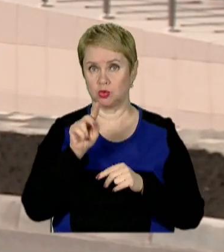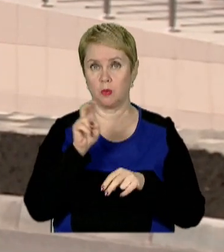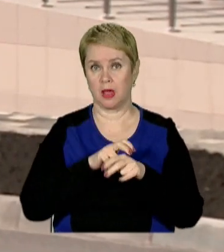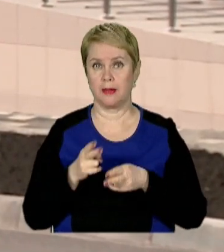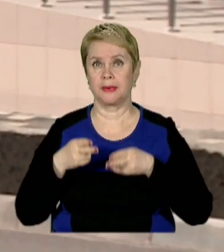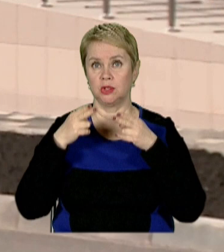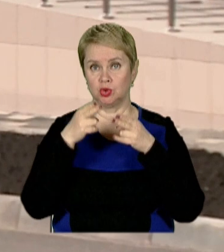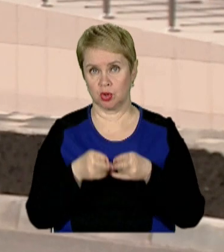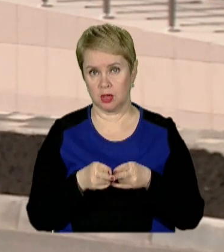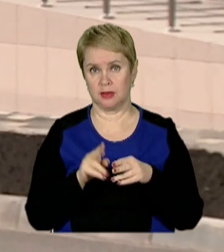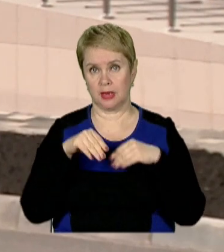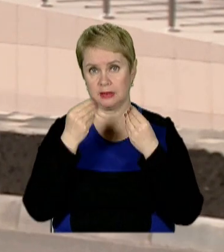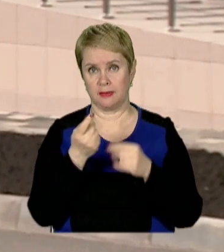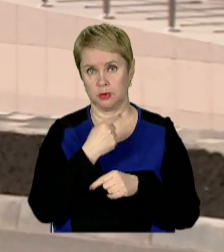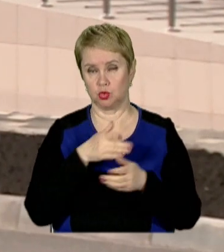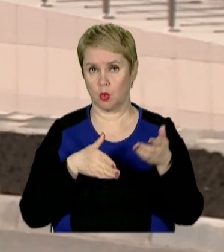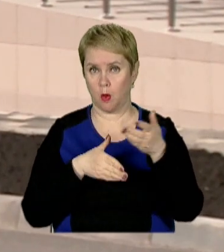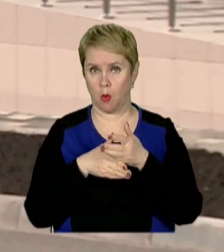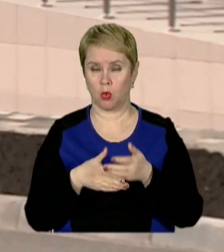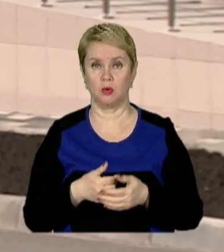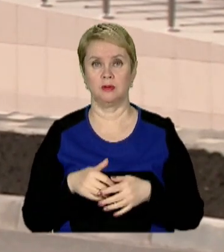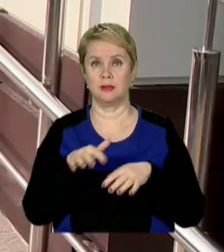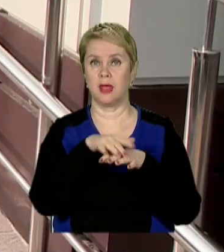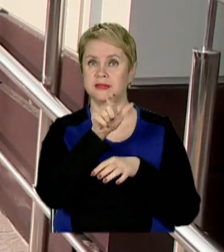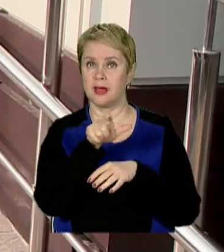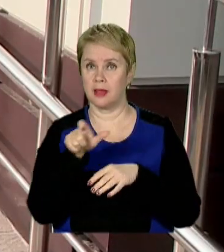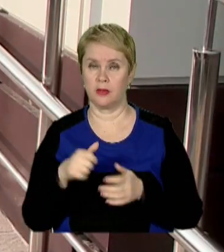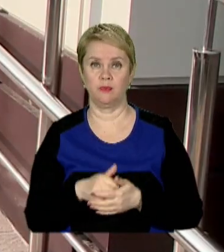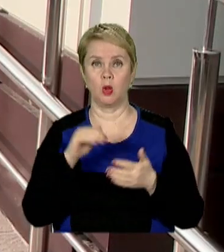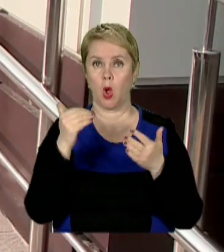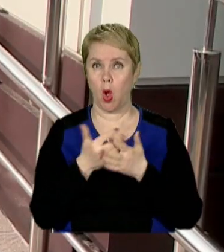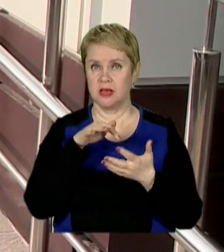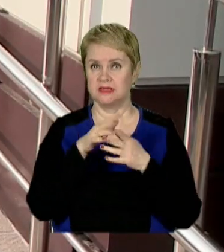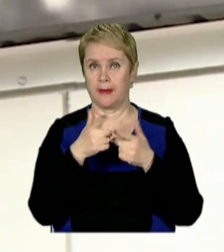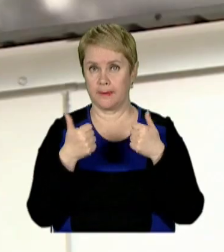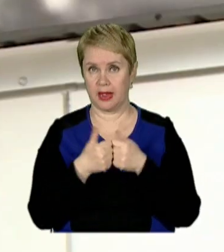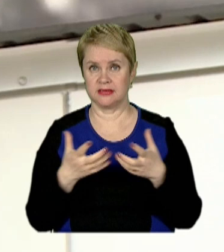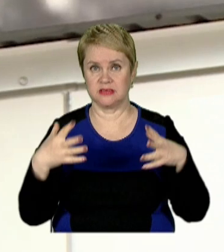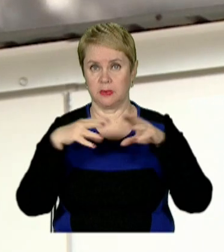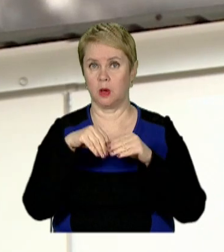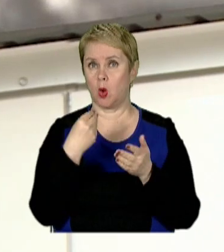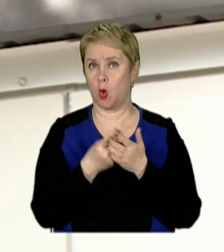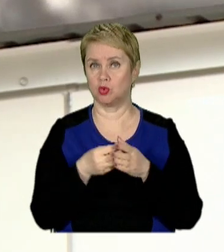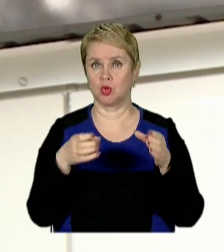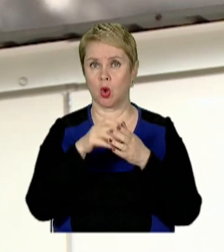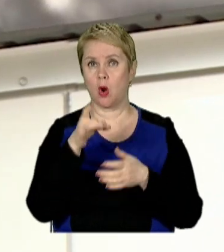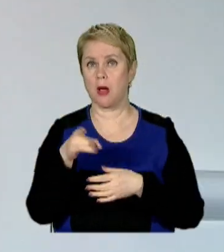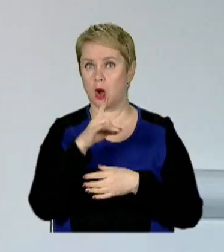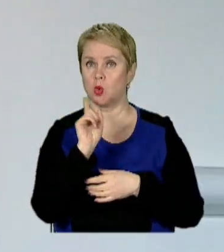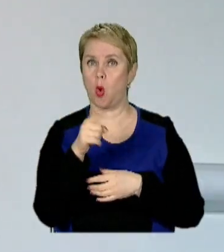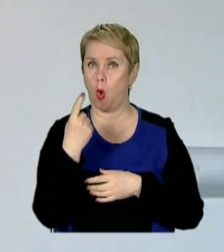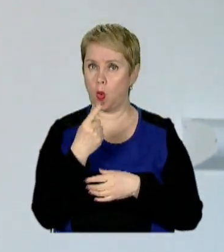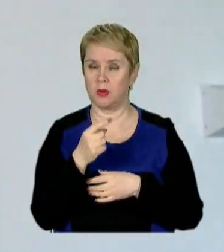лікарі приїжджали і надавали медичну допомогу населенню. Оновили сільський медзаклад спільним коштом громади, району,